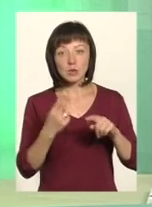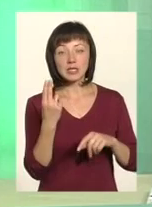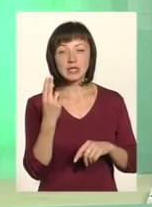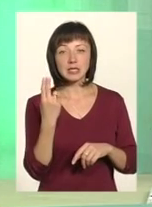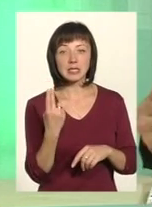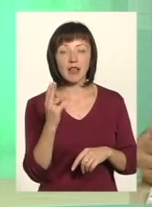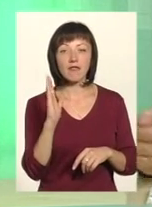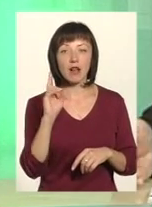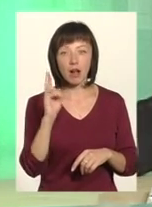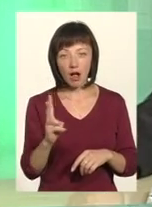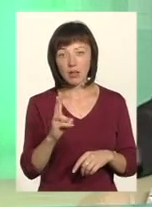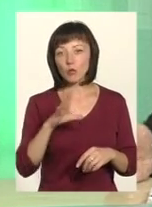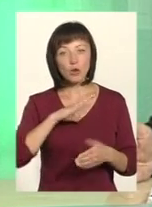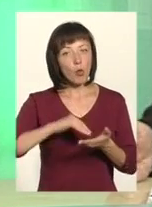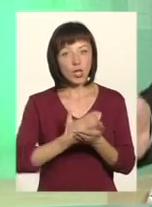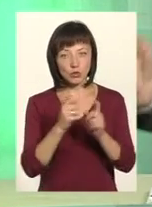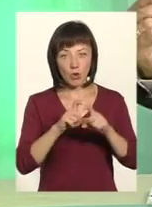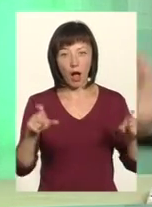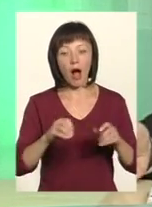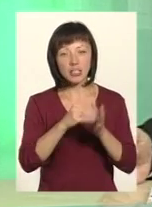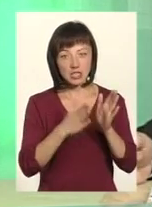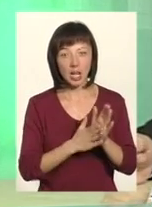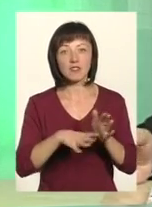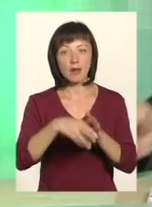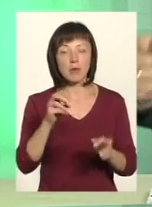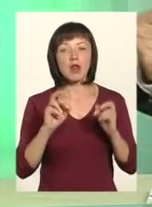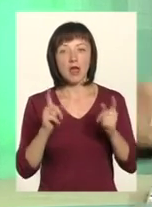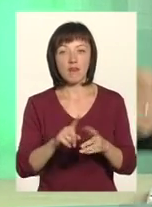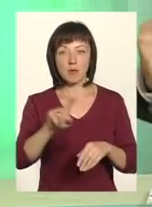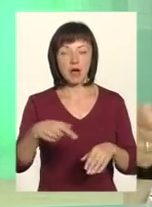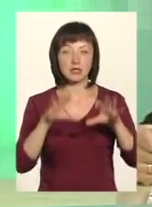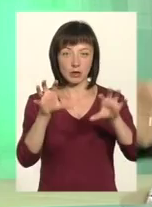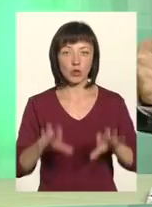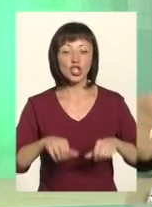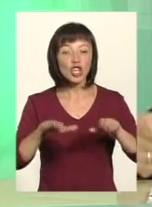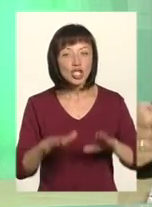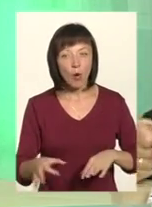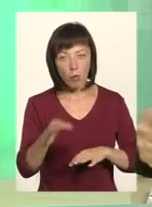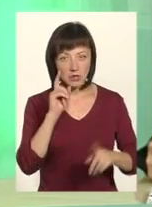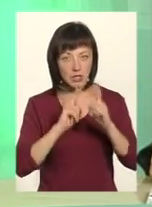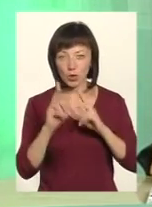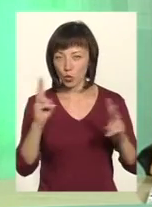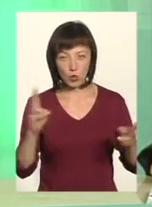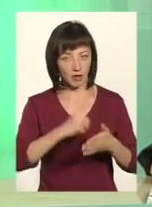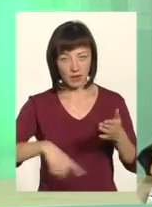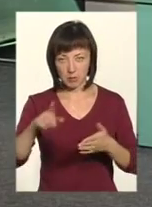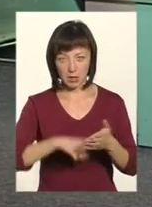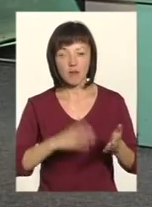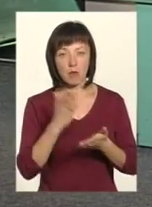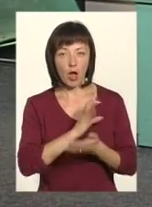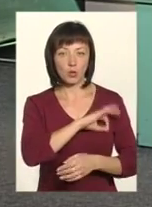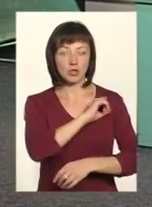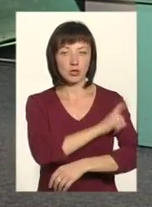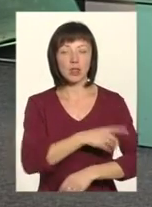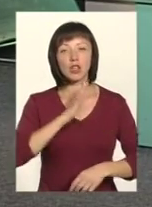політичної структури, а назначить вибори так, як ви маєте закон. Тому що рішення обласної сесії ніхто не відміняв. Вона має юридичну силу. Дякую